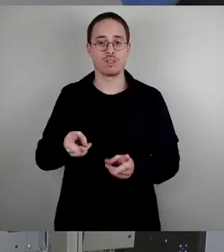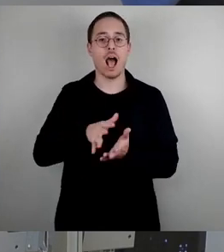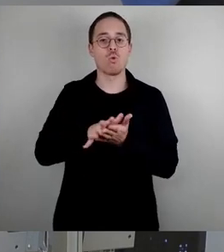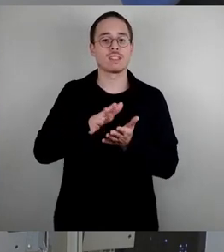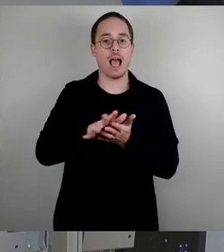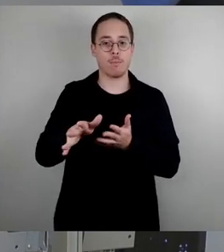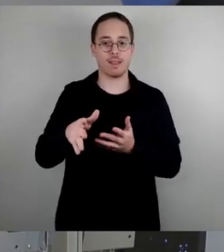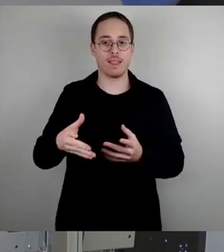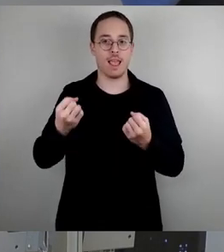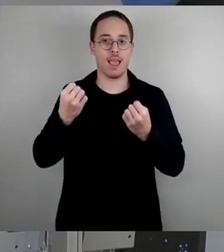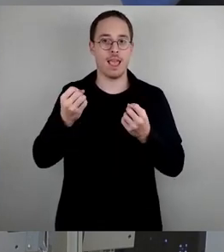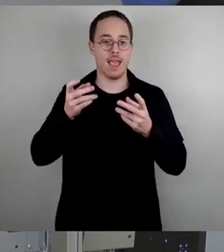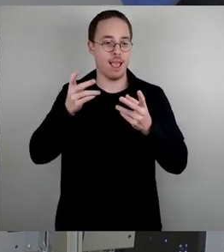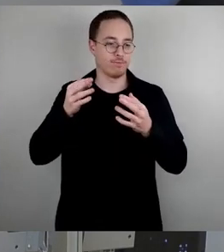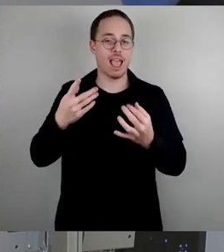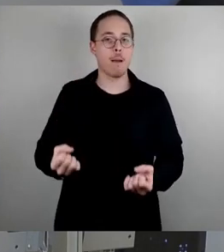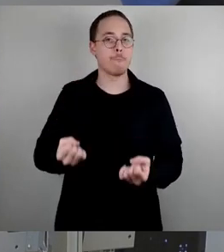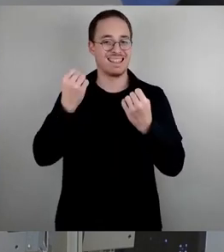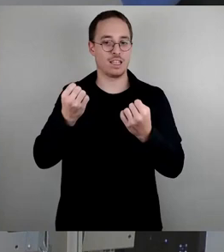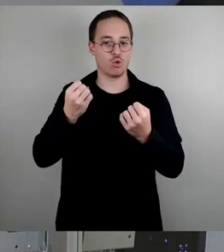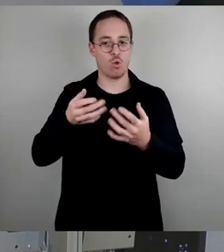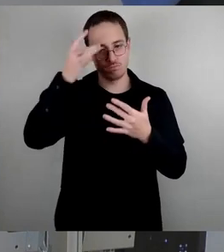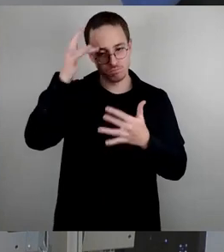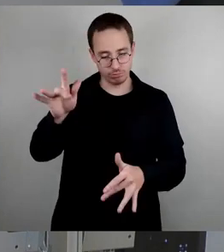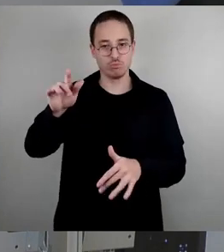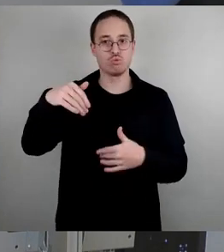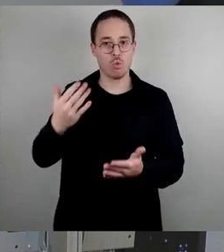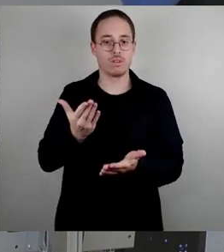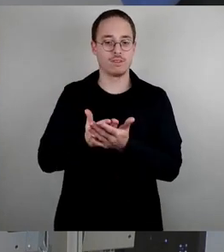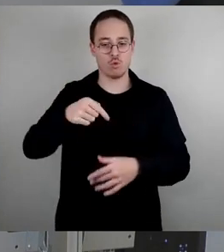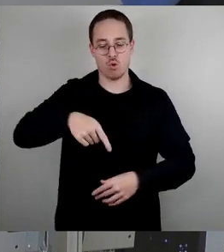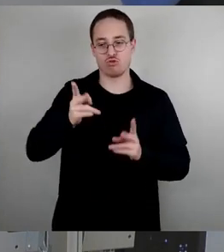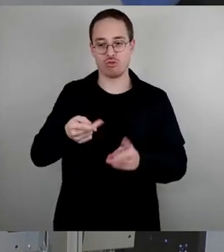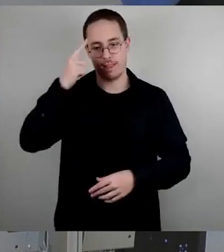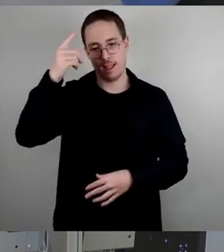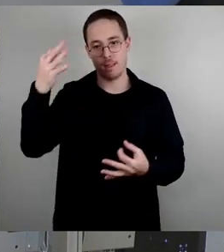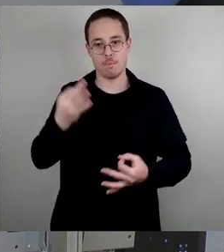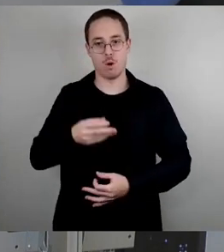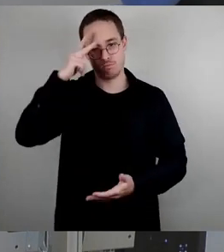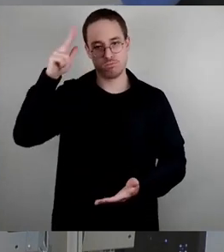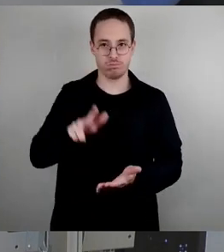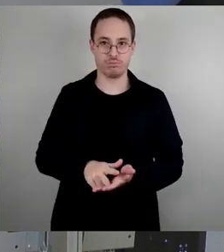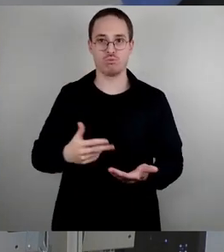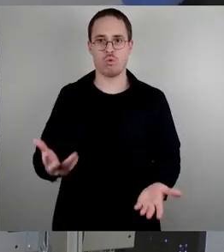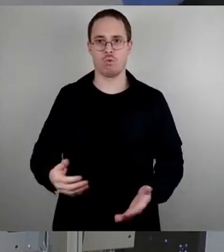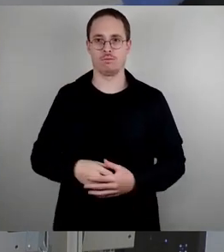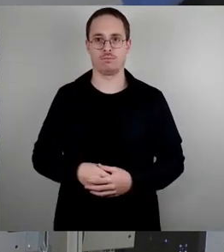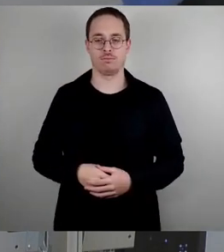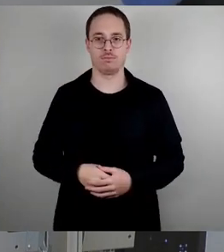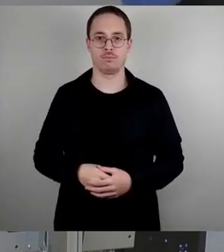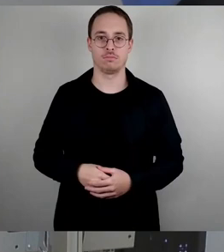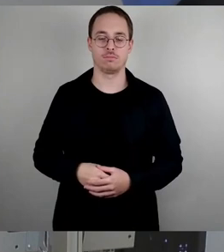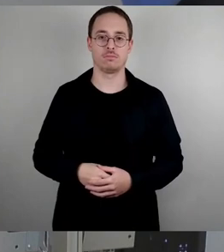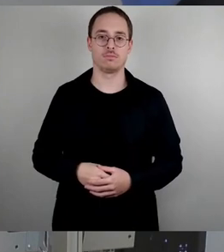diesem Grund ist ein Beschluss der Stadtratssitzung am heutigen Tage notwendig. Zitat Ende. Völlig losgelöst und